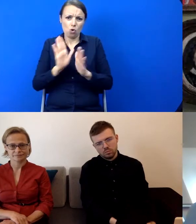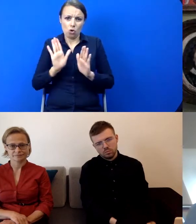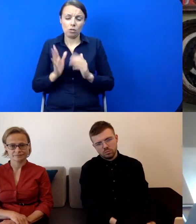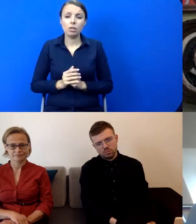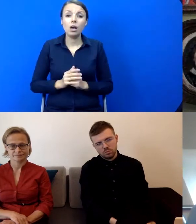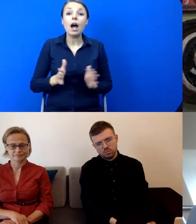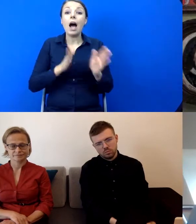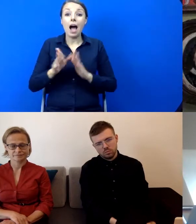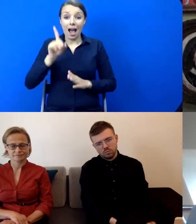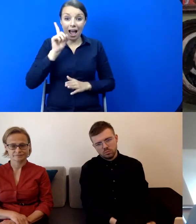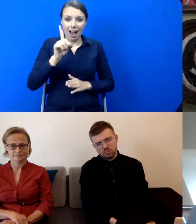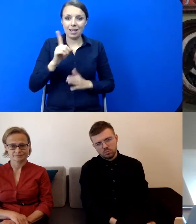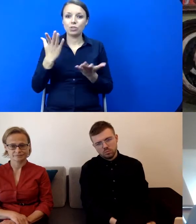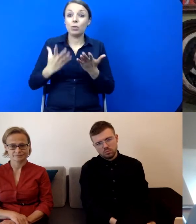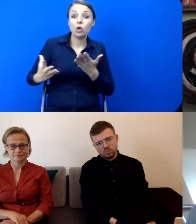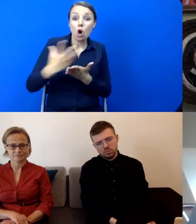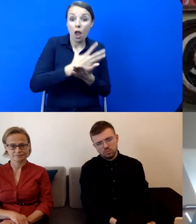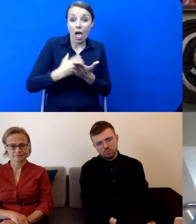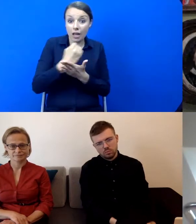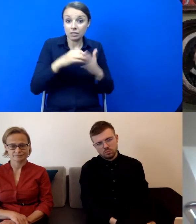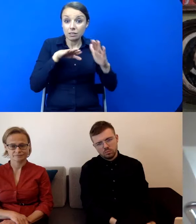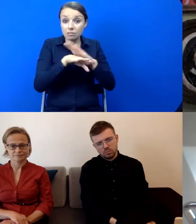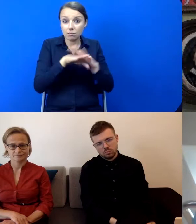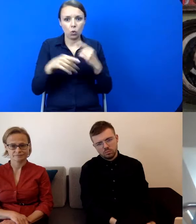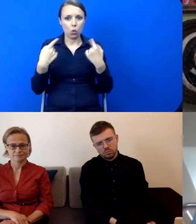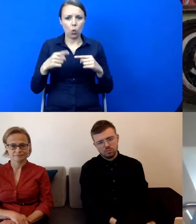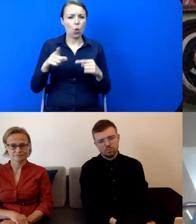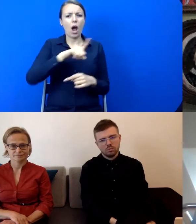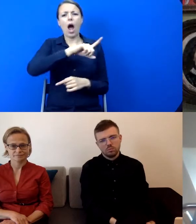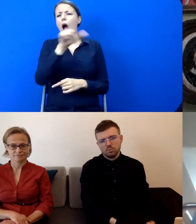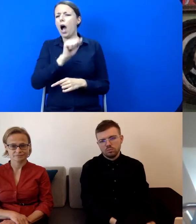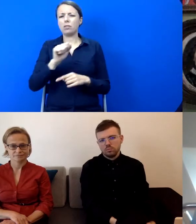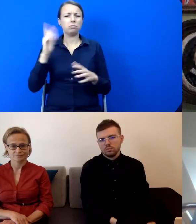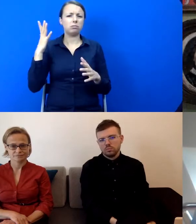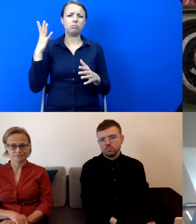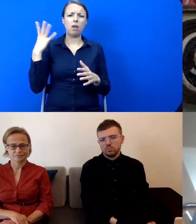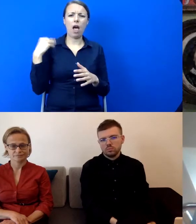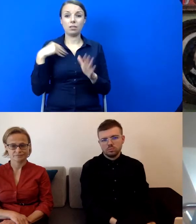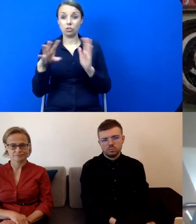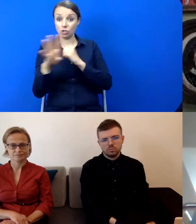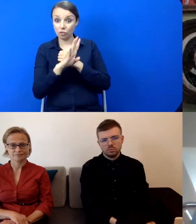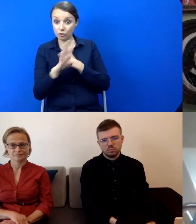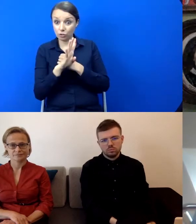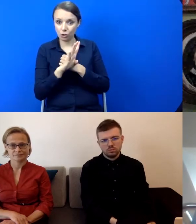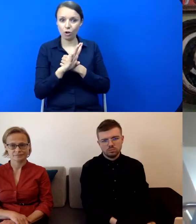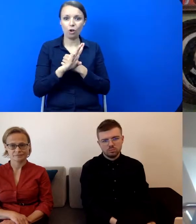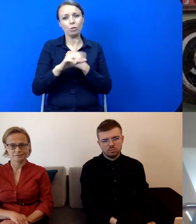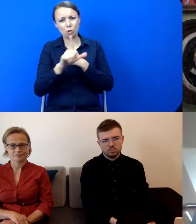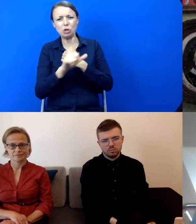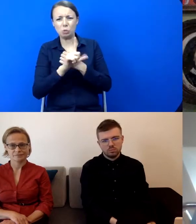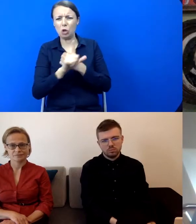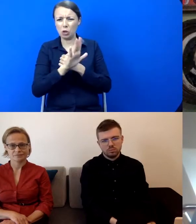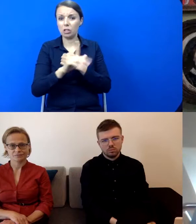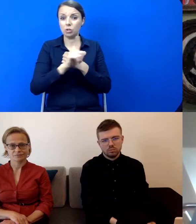nie było budowania kolekcji. Aż do właściwie lat siedemdziesiątych tej, tej kolekcji nie było żadnego takiego